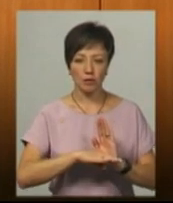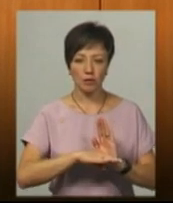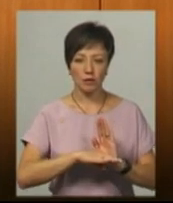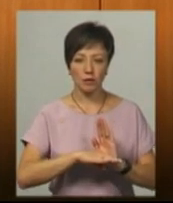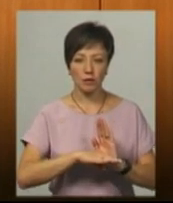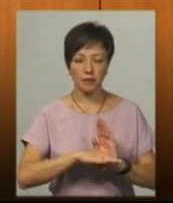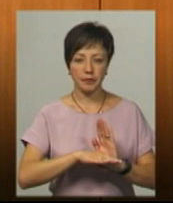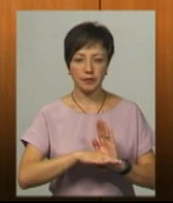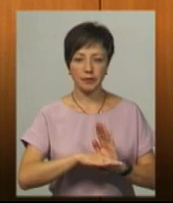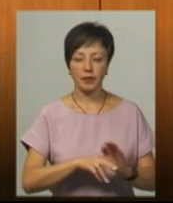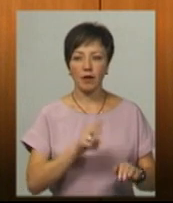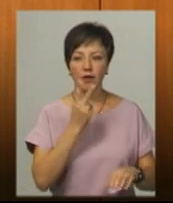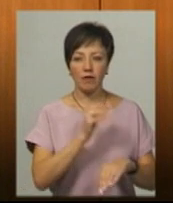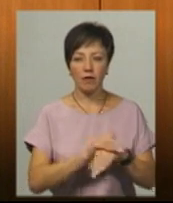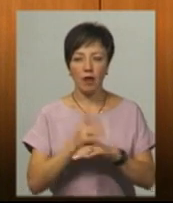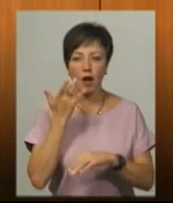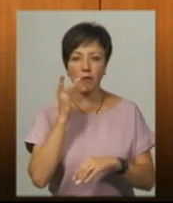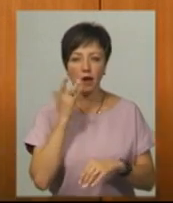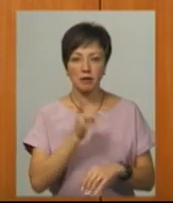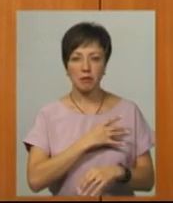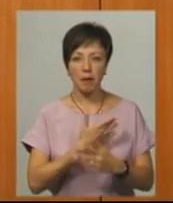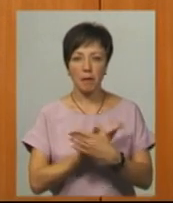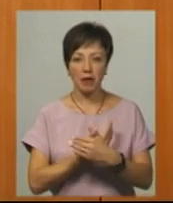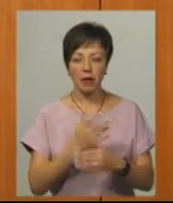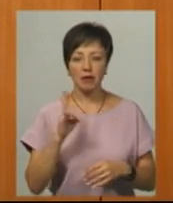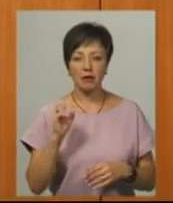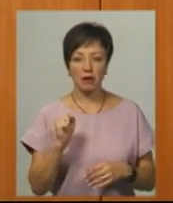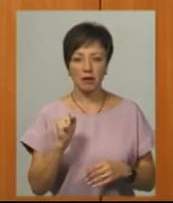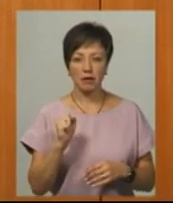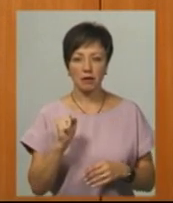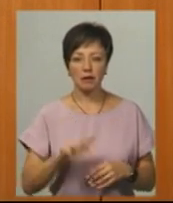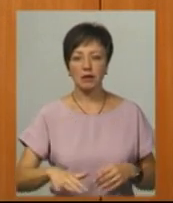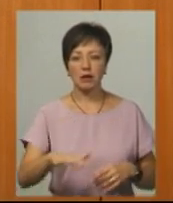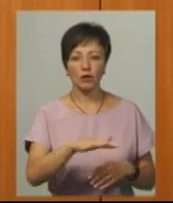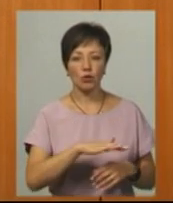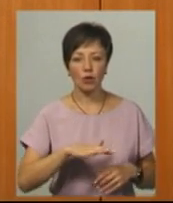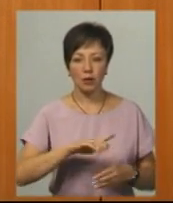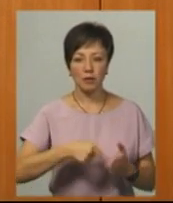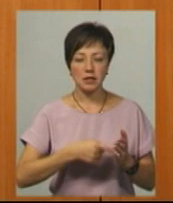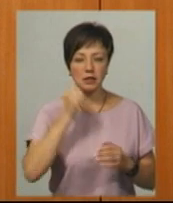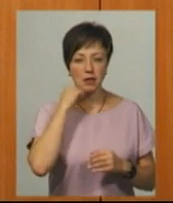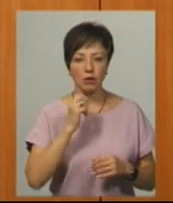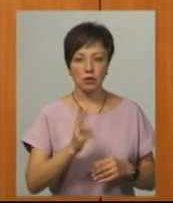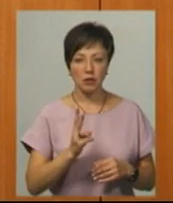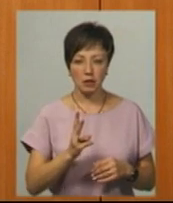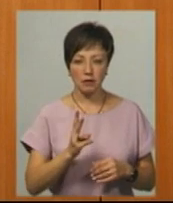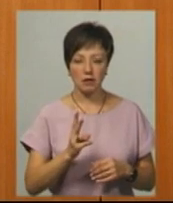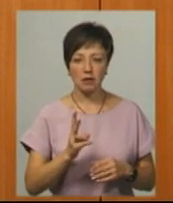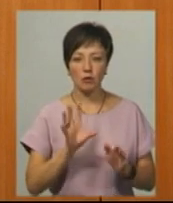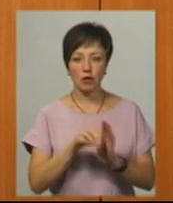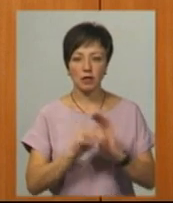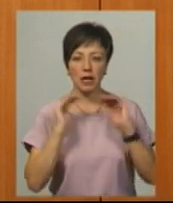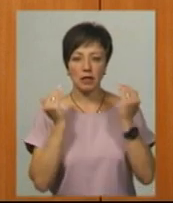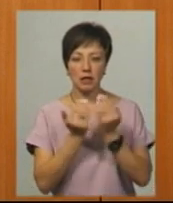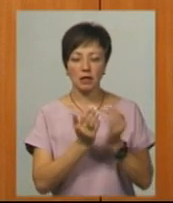Виявлений американський білий металик на території міста Старокосентинів запроваджується